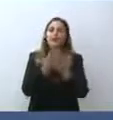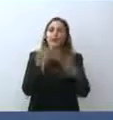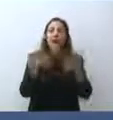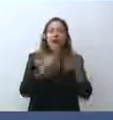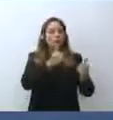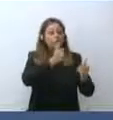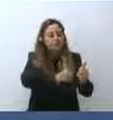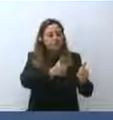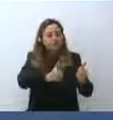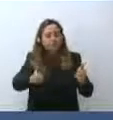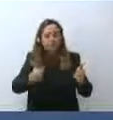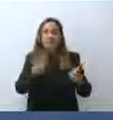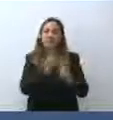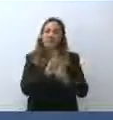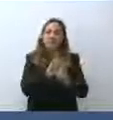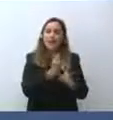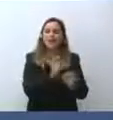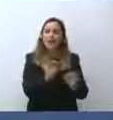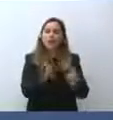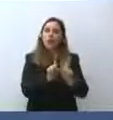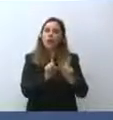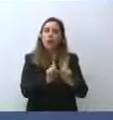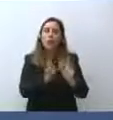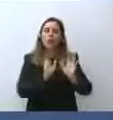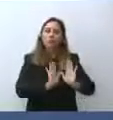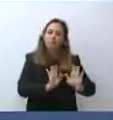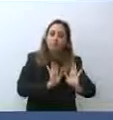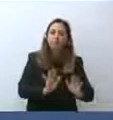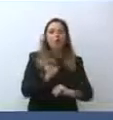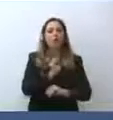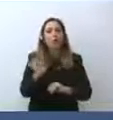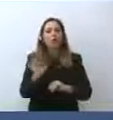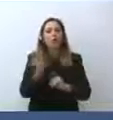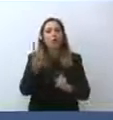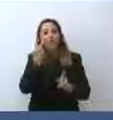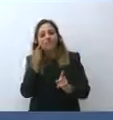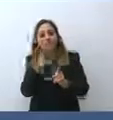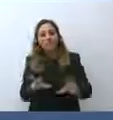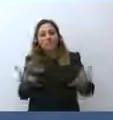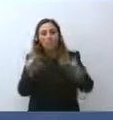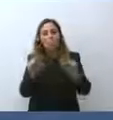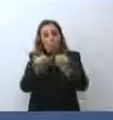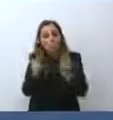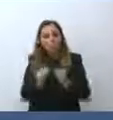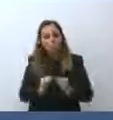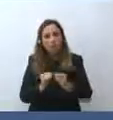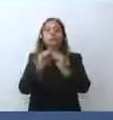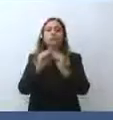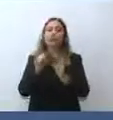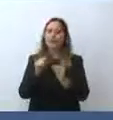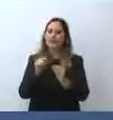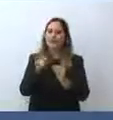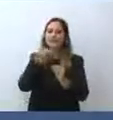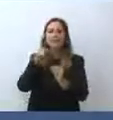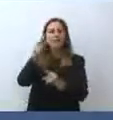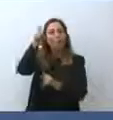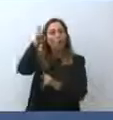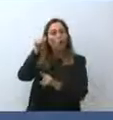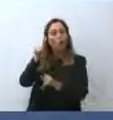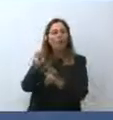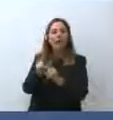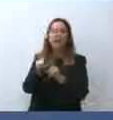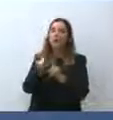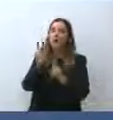alcuni dovranno rallentare la loro attività produttiva. E per cui bisogna che il governo abbia una visione industriale